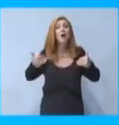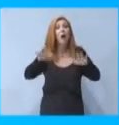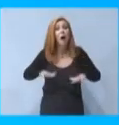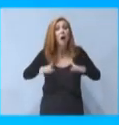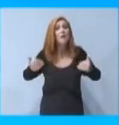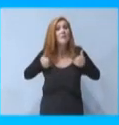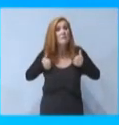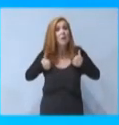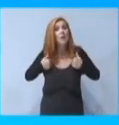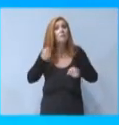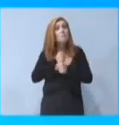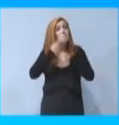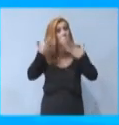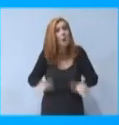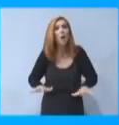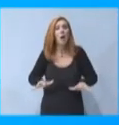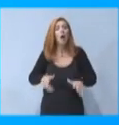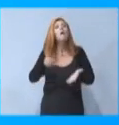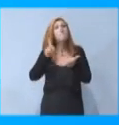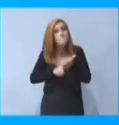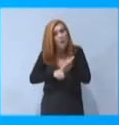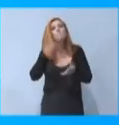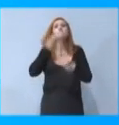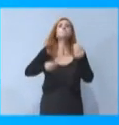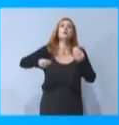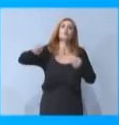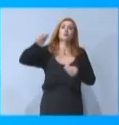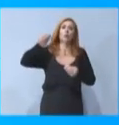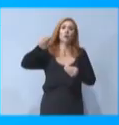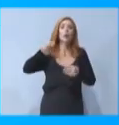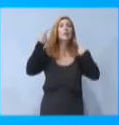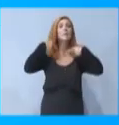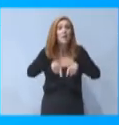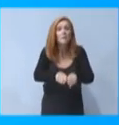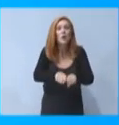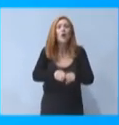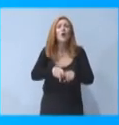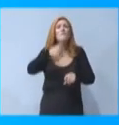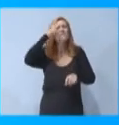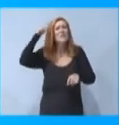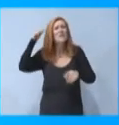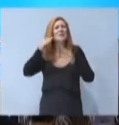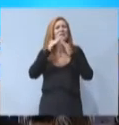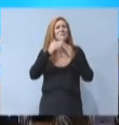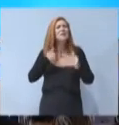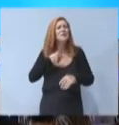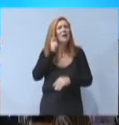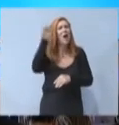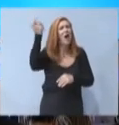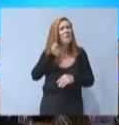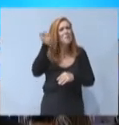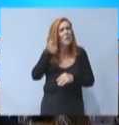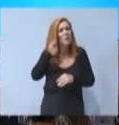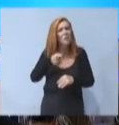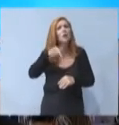θα γίνουν και πρέπει να γίνουνε πολύ περισσότεροι. Ταυτόχρονα το φοιτητικό στεγαστικό επίδομα επεκτείνεται